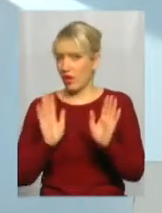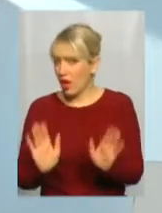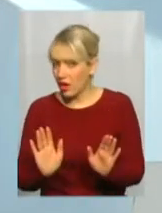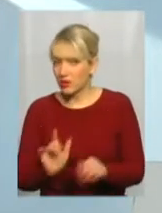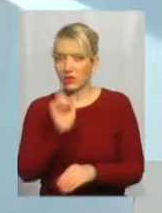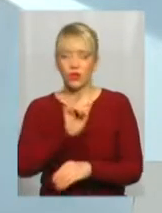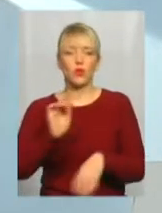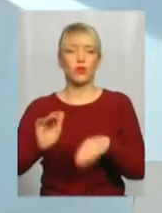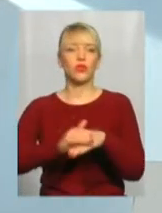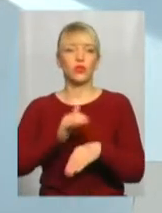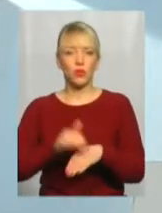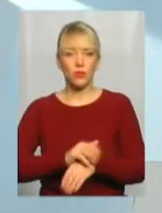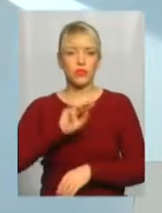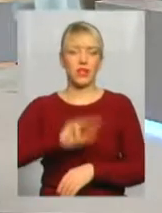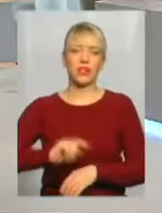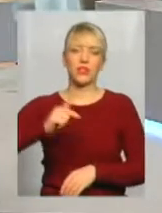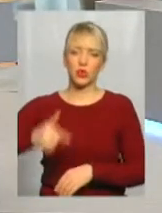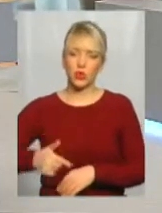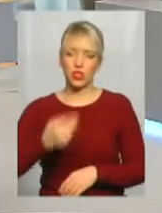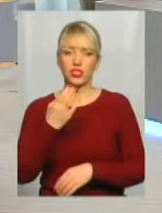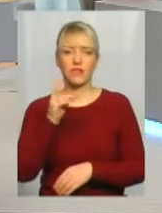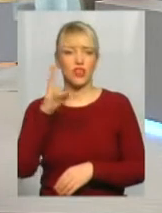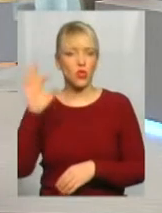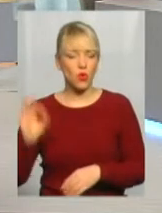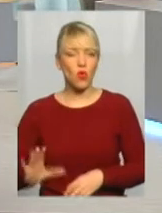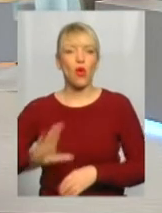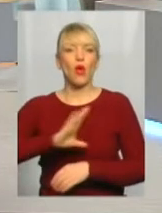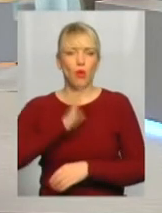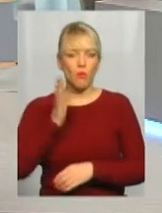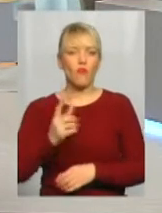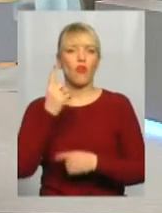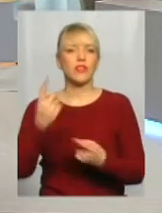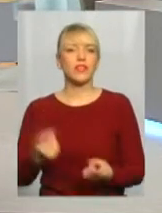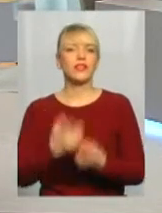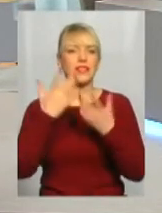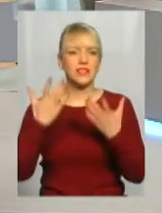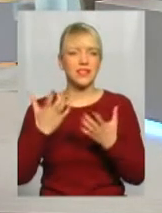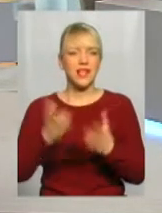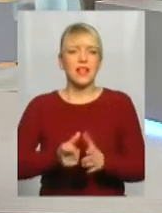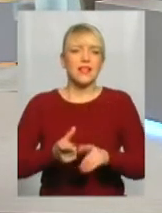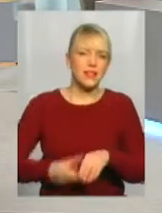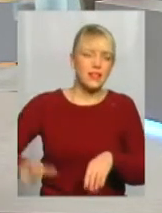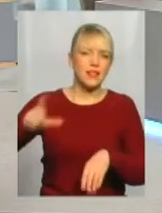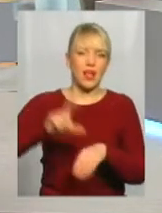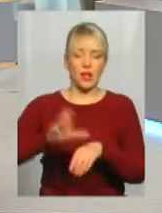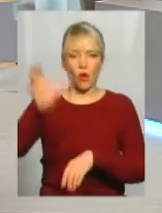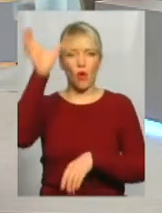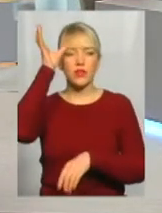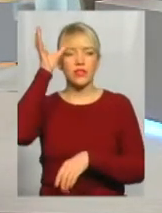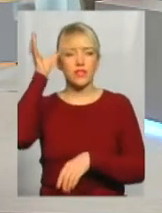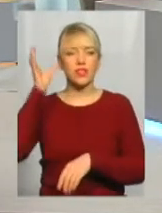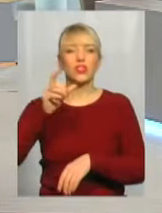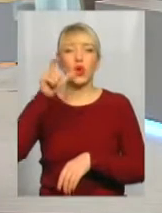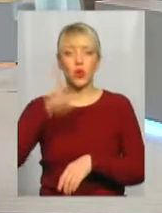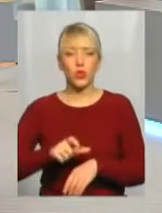люди добрі, Тарас Шевченко був одним із найосвідченіших людей